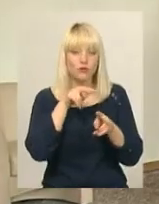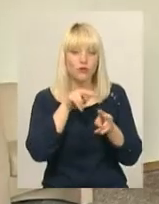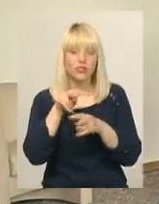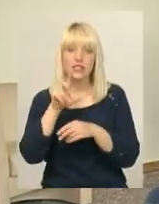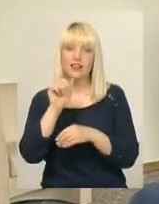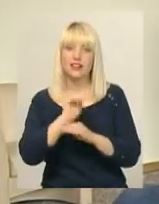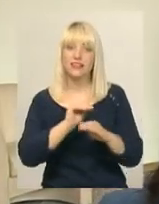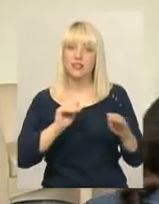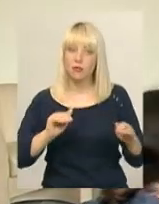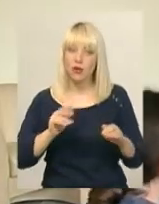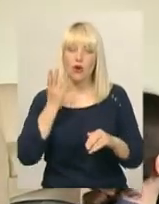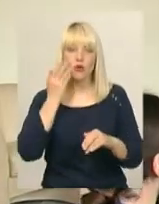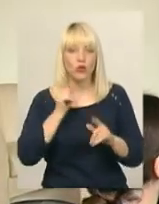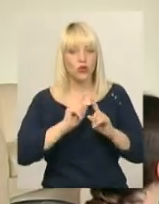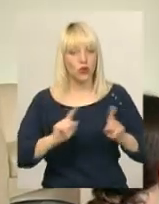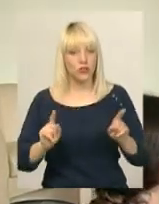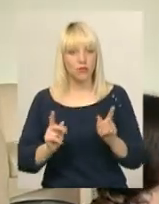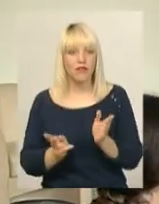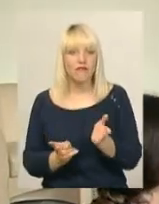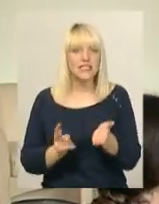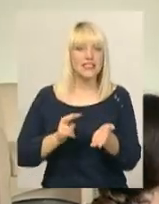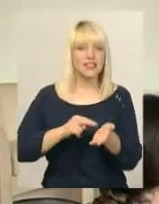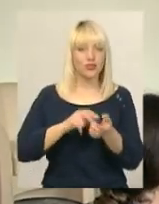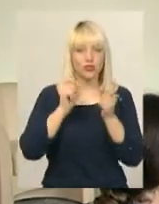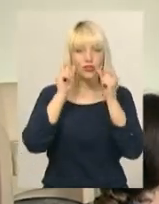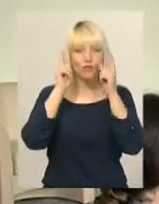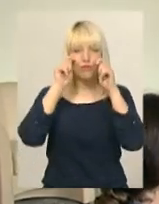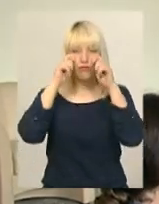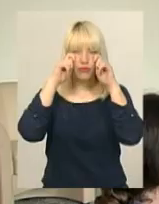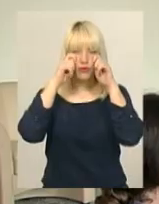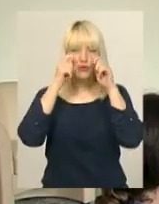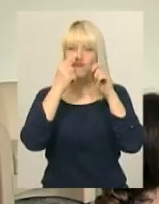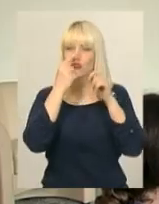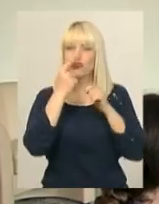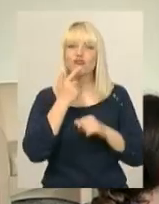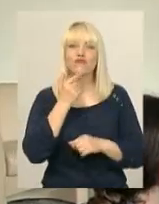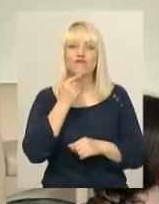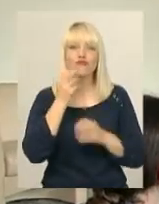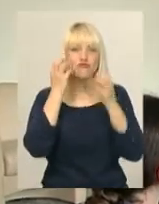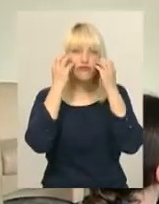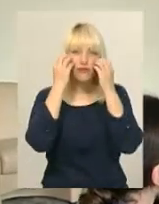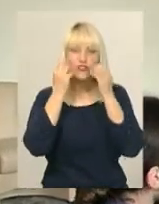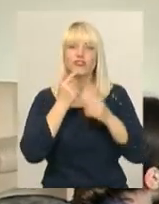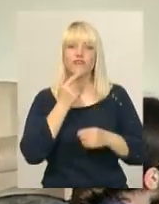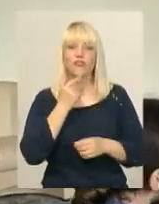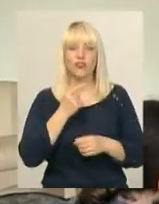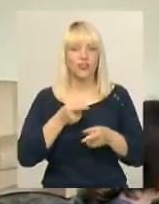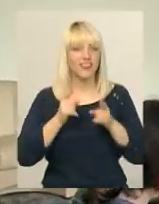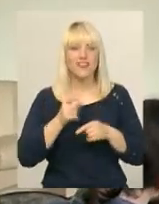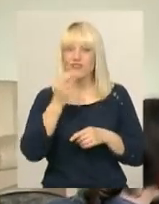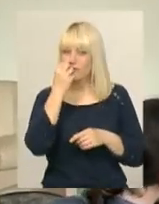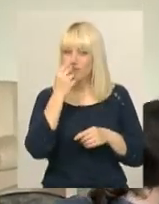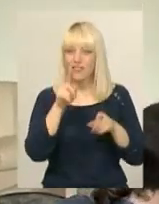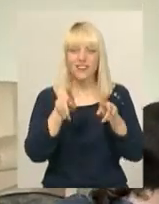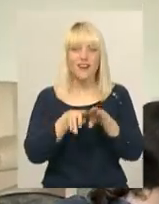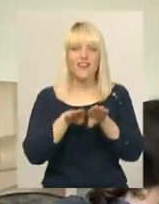коли вони особливо стають з просоння, носики червоні, щічки червоні і дійсно носик ніби як